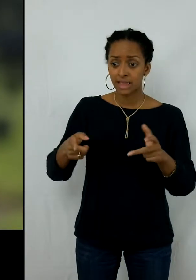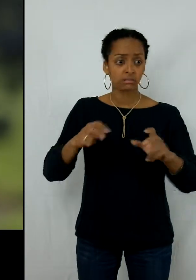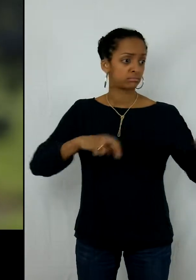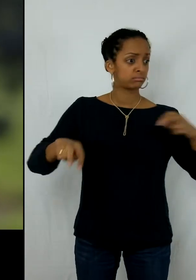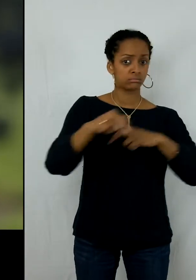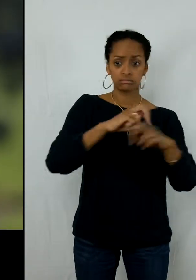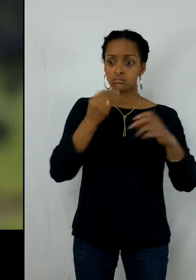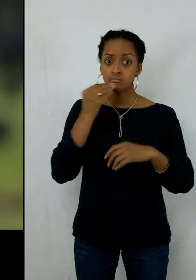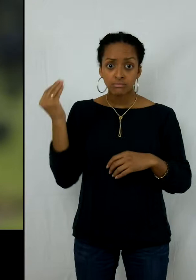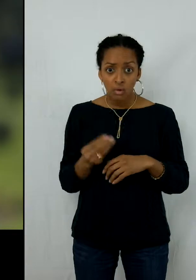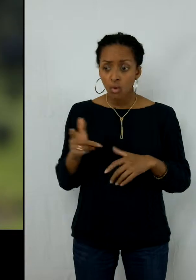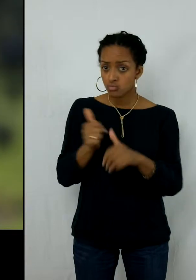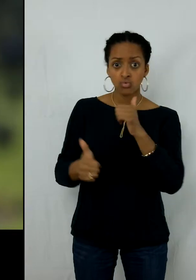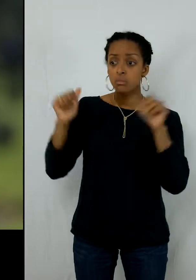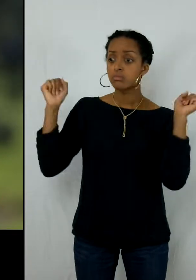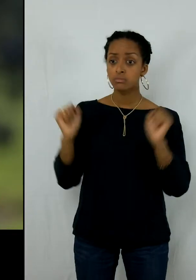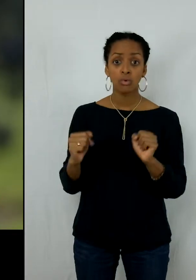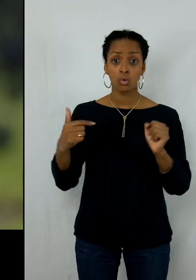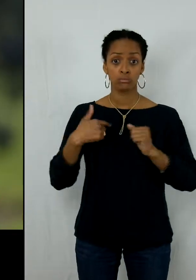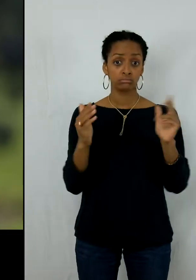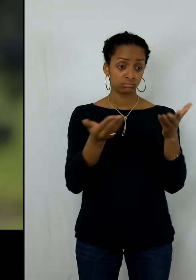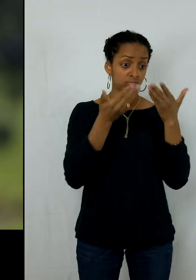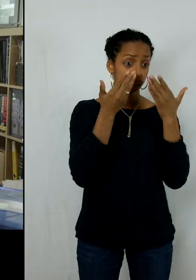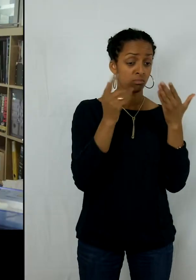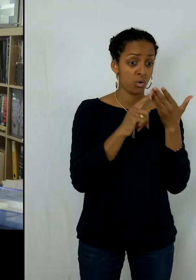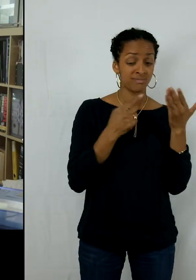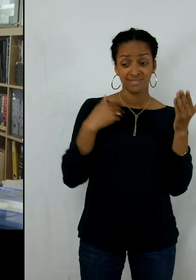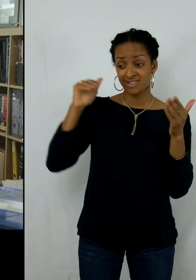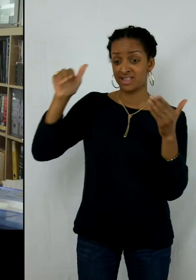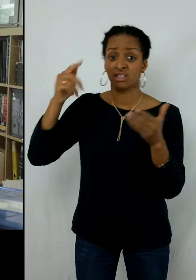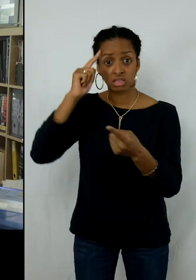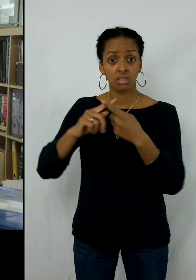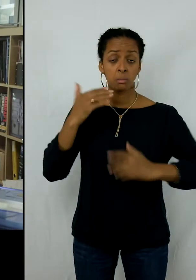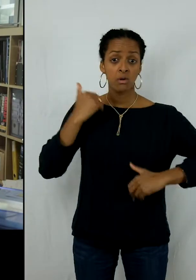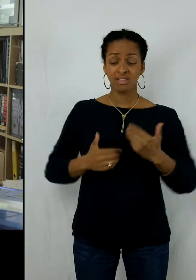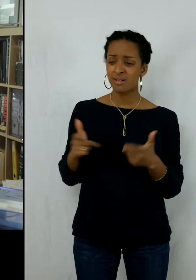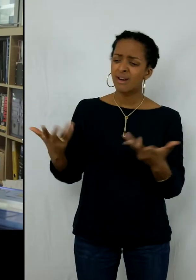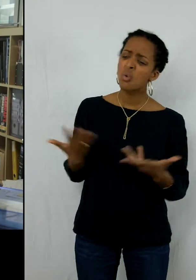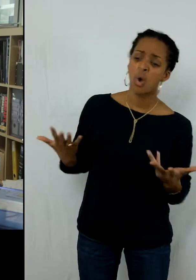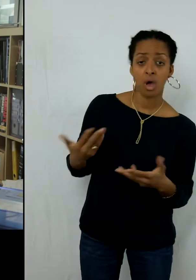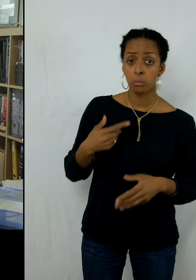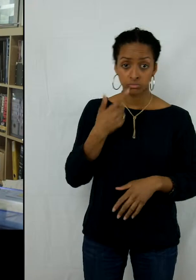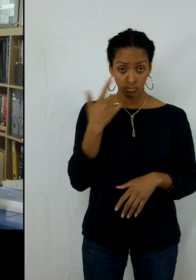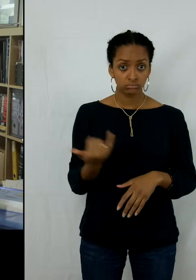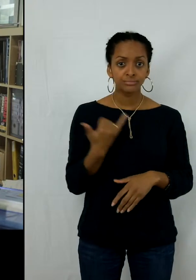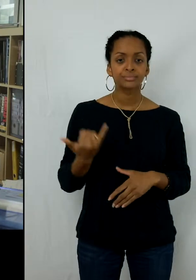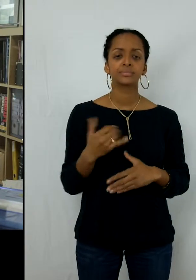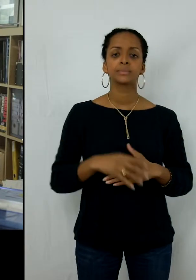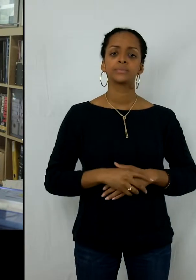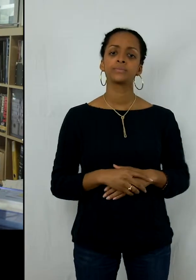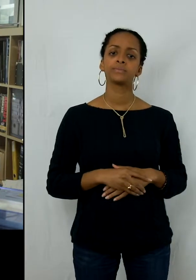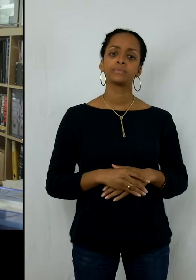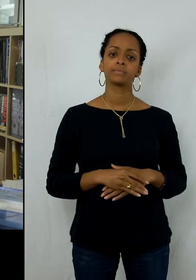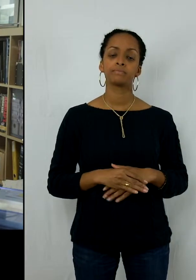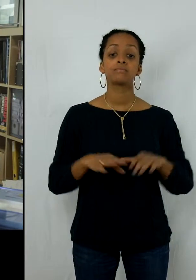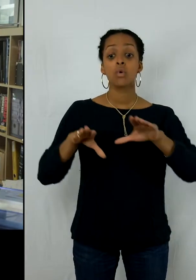pour nous, ce n'était même pas un sujet, en fait, de savoir exactement ce qu'il a. C'était un poste qui était nouveau pour nous. Il n'y personne en interne qui